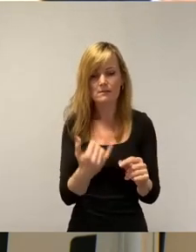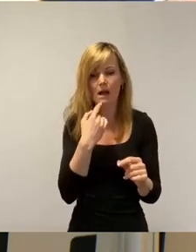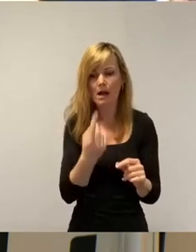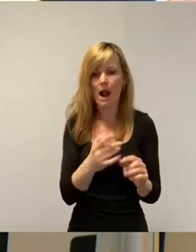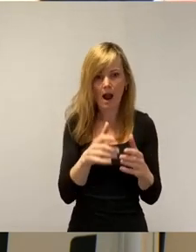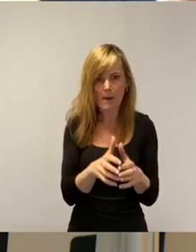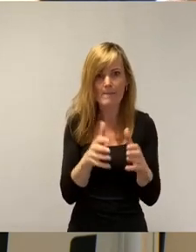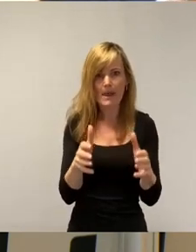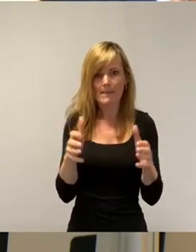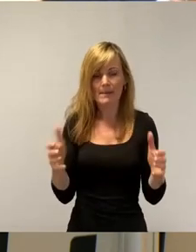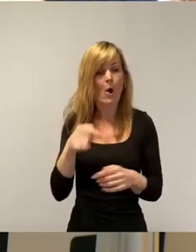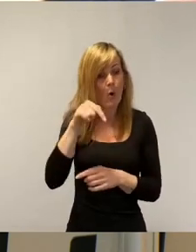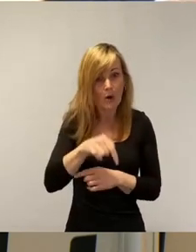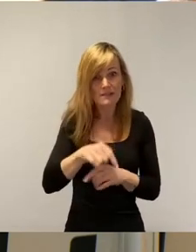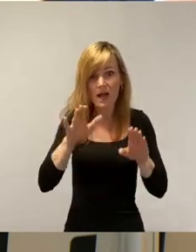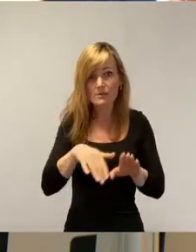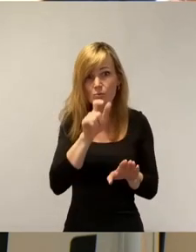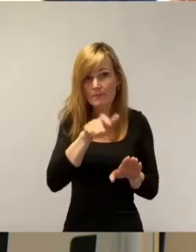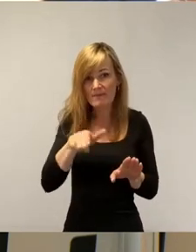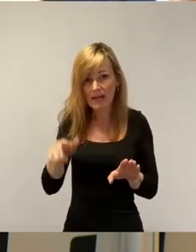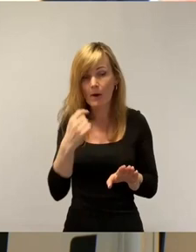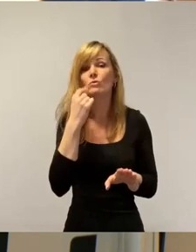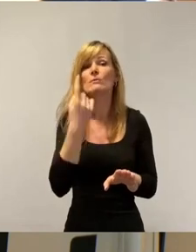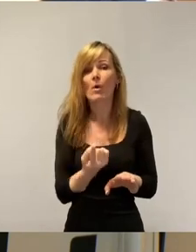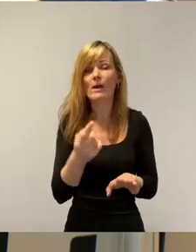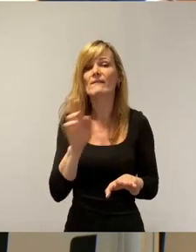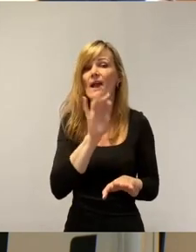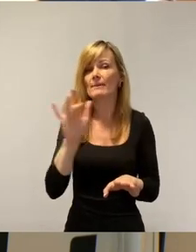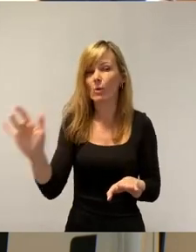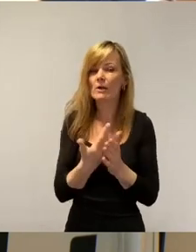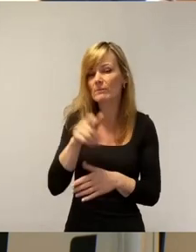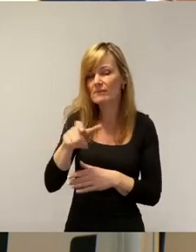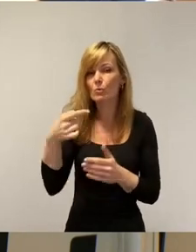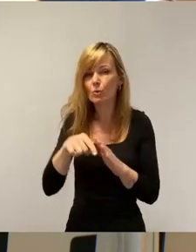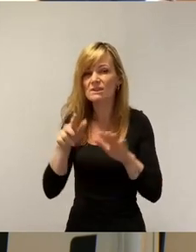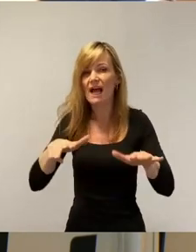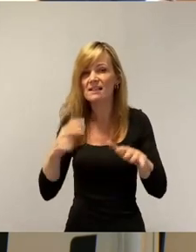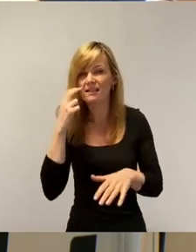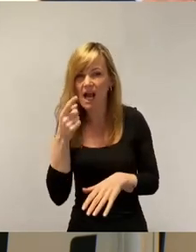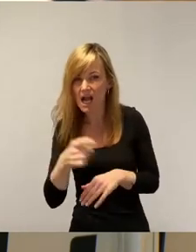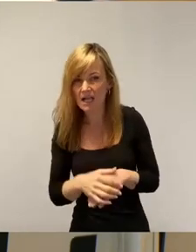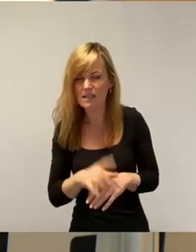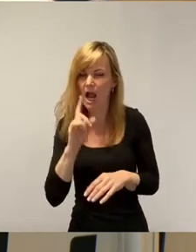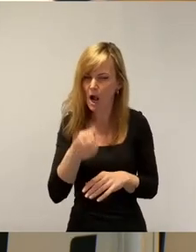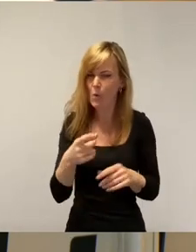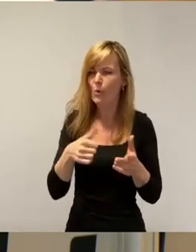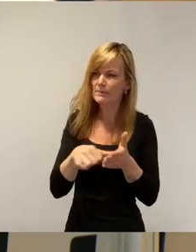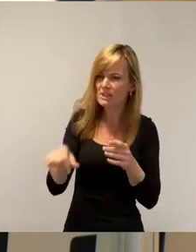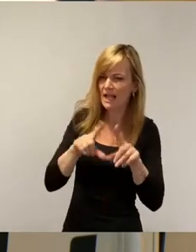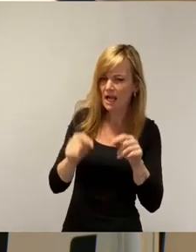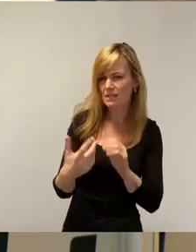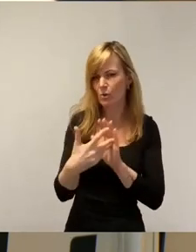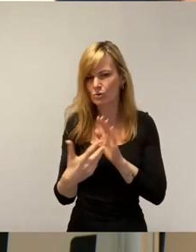aber was kommt denn morgen? Was ist denn mit unter 18-Jährigen? Sollen die nicht eigentlich auch? Wollen wir nicht Kontrolle haben?